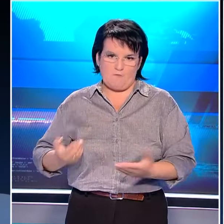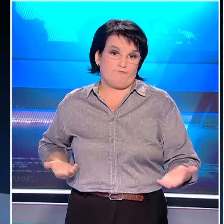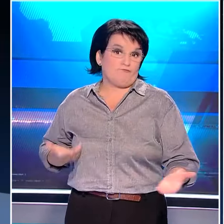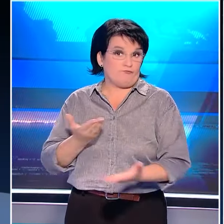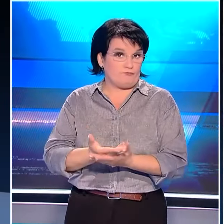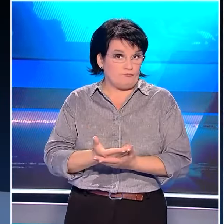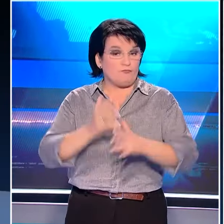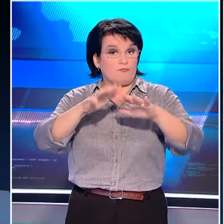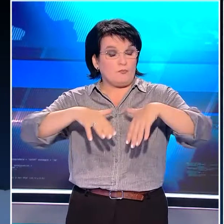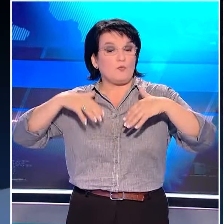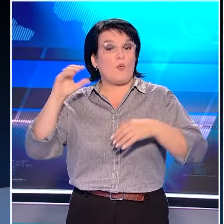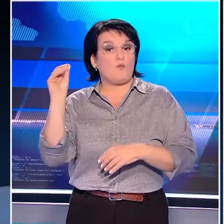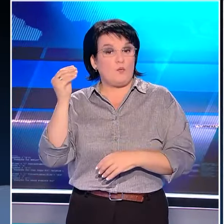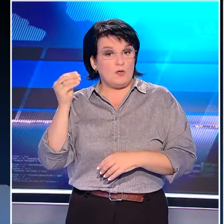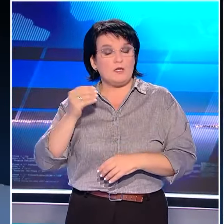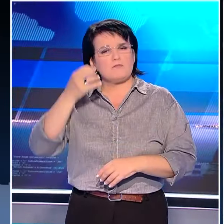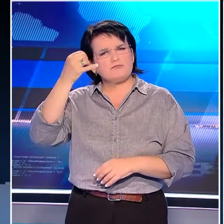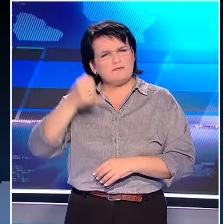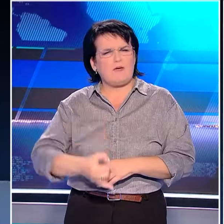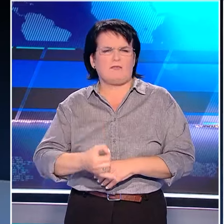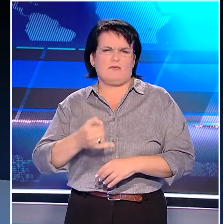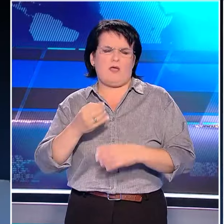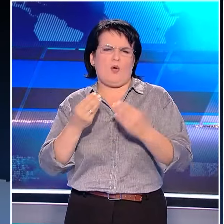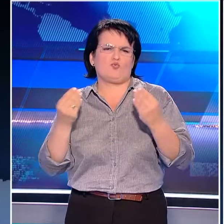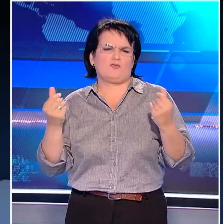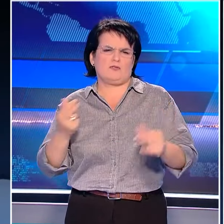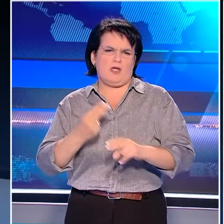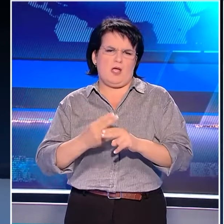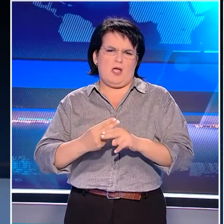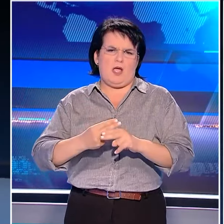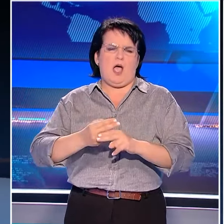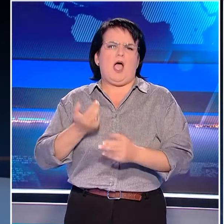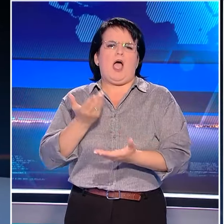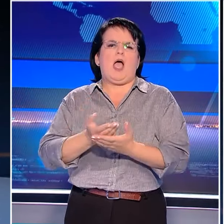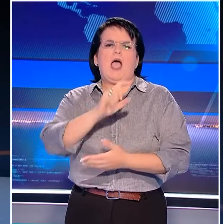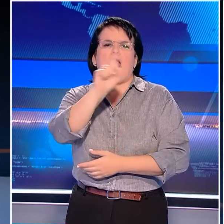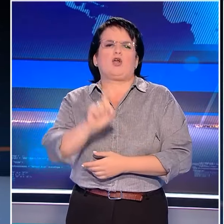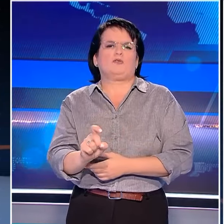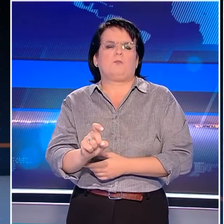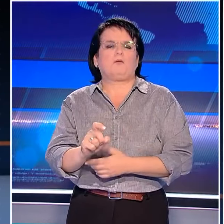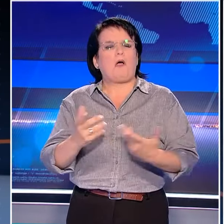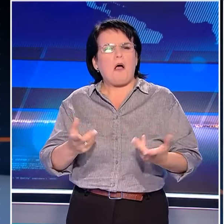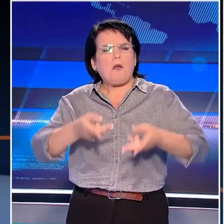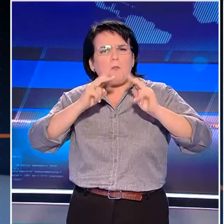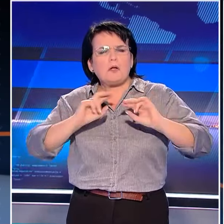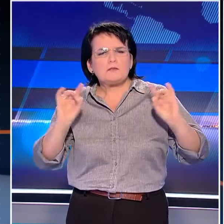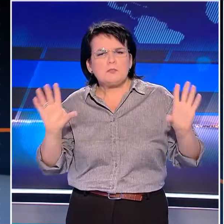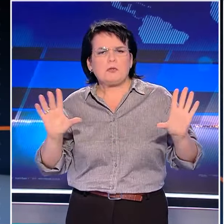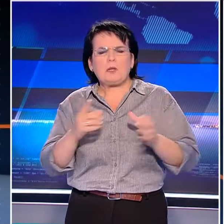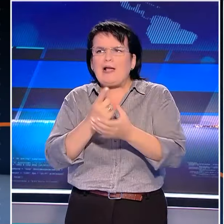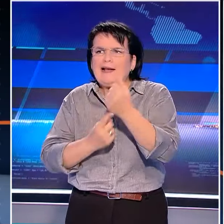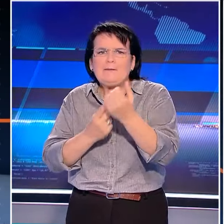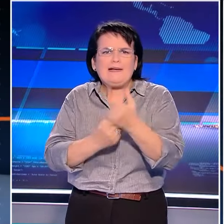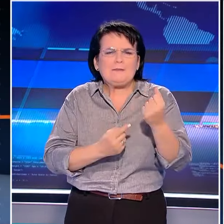Βουλή συγκεκριμένα ερωτήματα επί της ουσίας και όχι μόνο δεν μου απάντησε κανείς, αλλά οργανώθηκαν και κενά